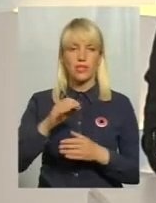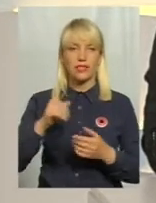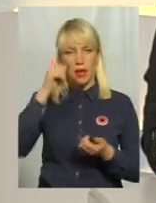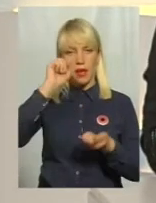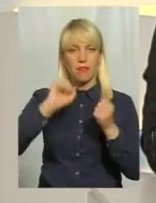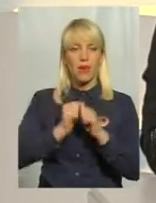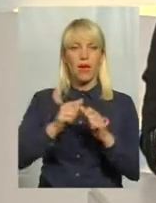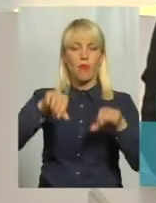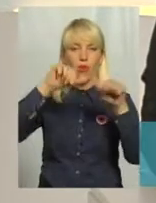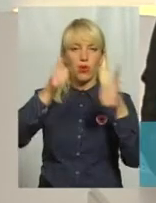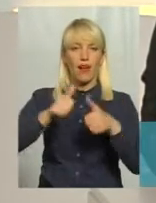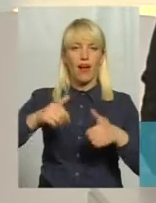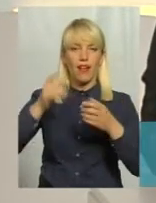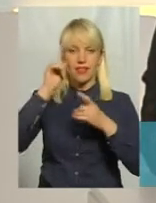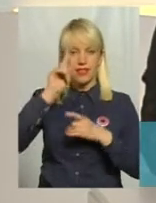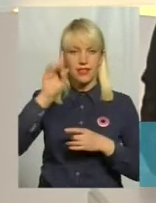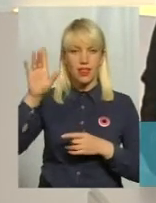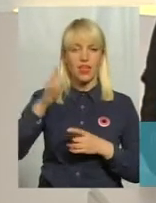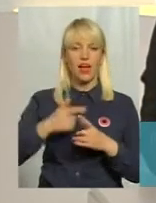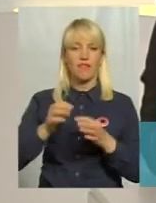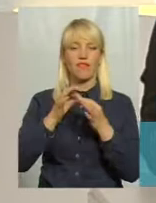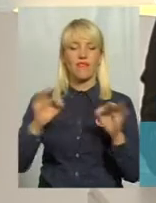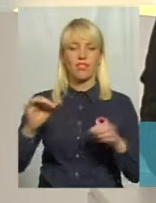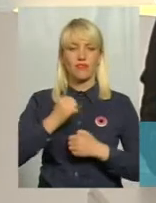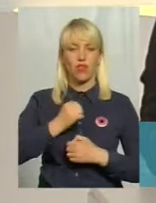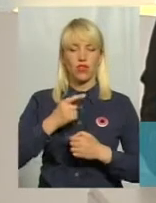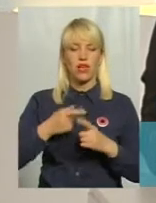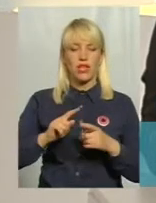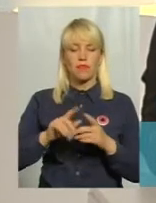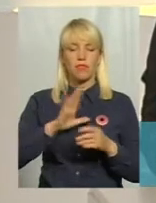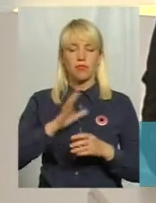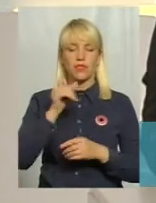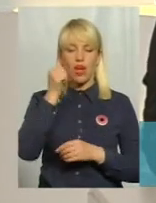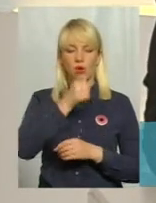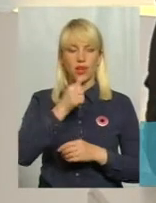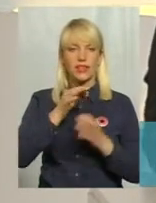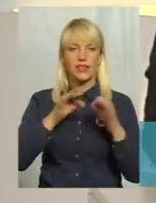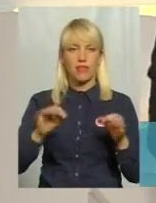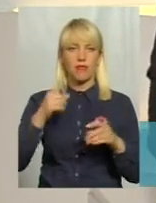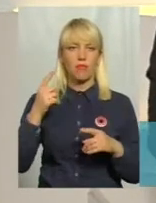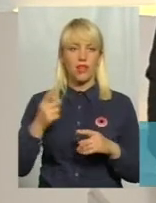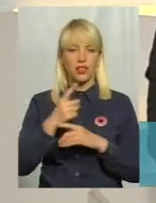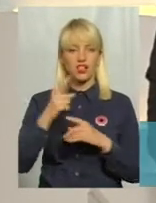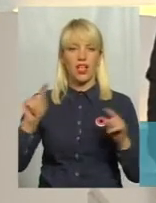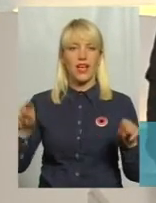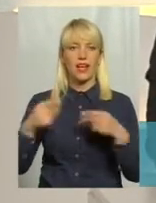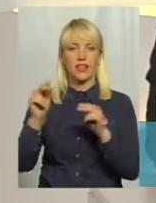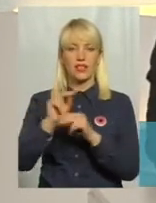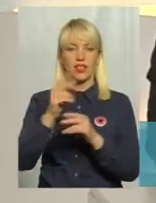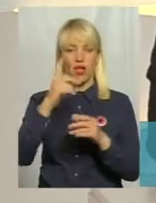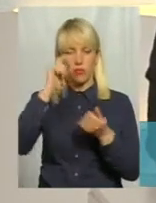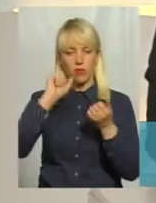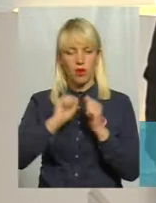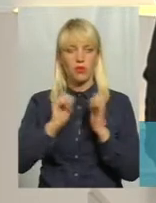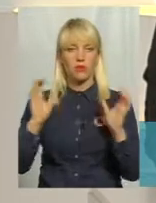-визволителем. За роки незалежності він був вперше реставрований. Отож, яку пам'ять бережуть пам'ятники та монументи